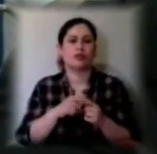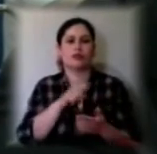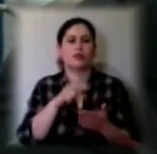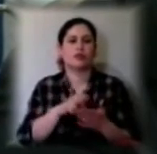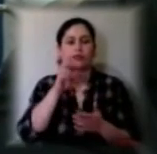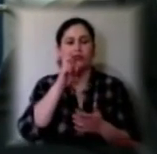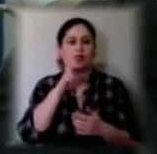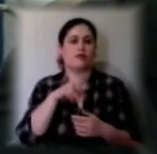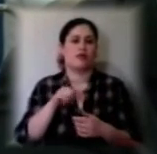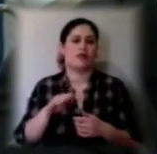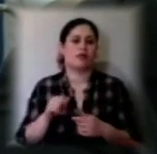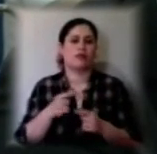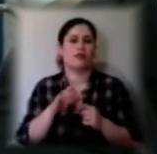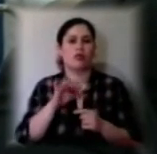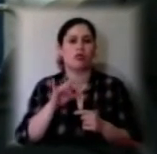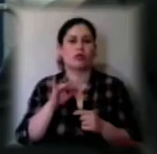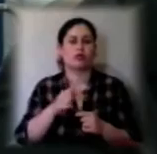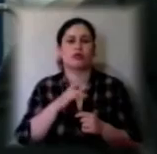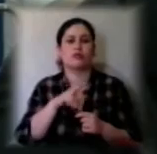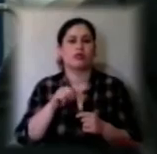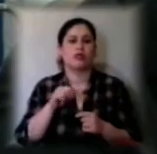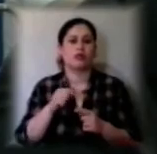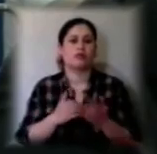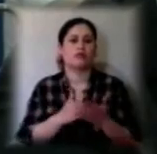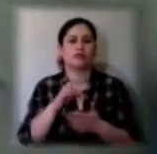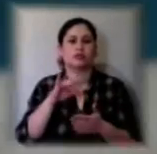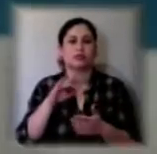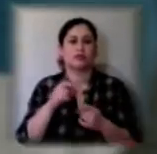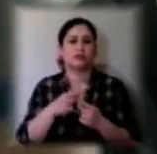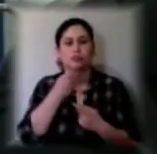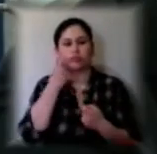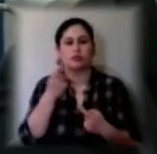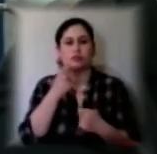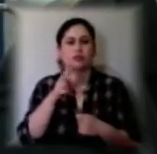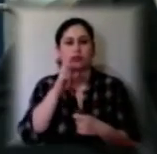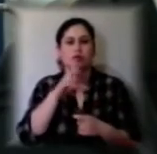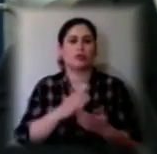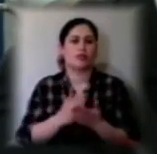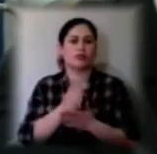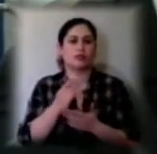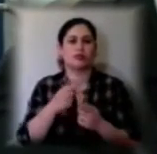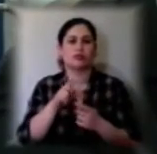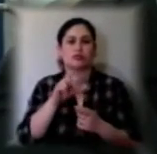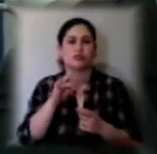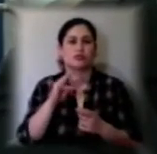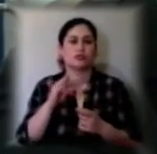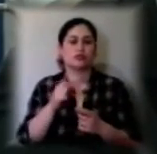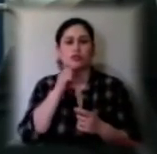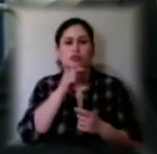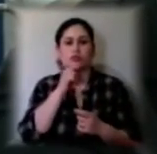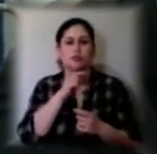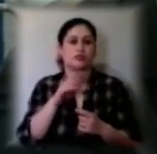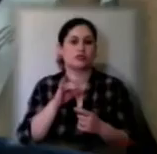влади, органів державної влади вищого рівня. І формування державної політики, зовнішньо-економічної, зовнішньо